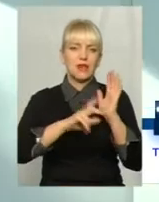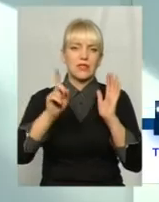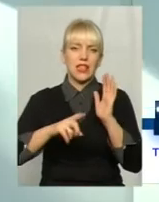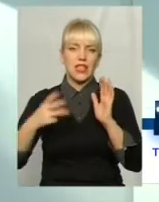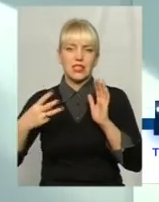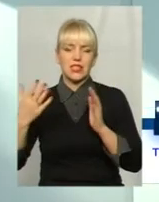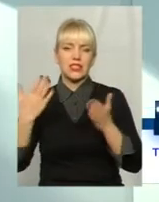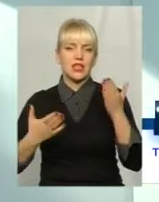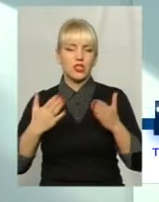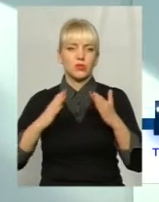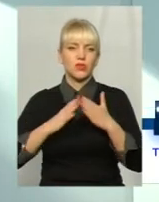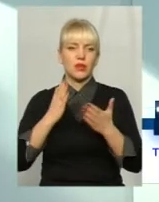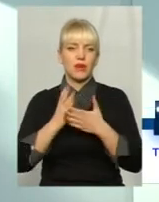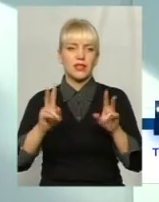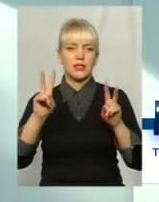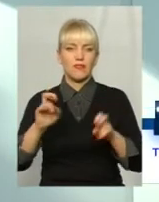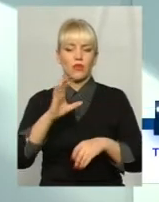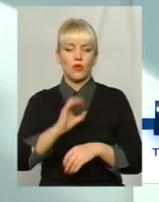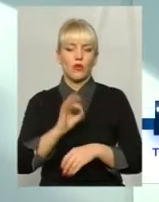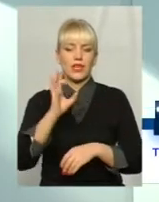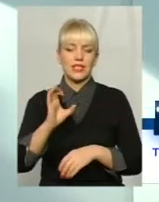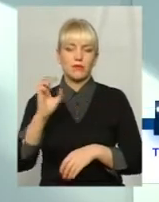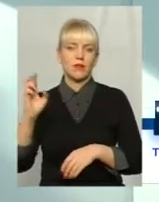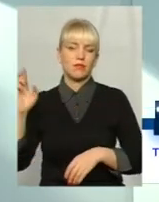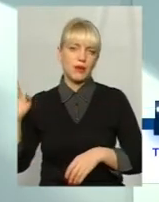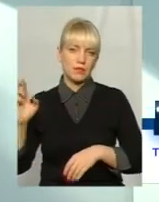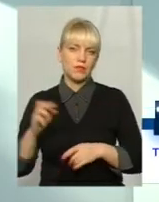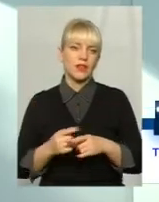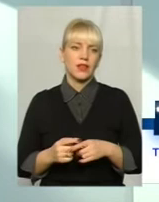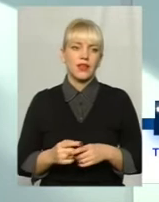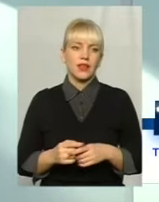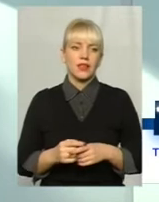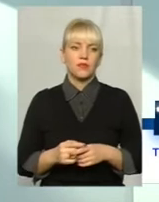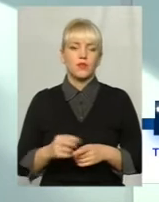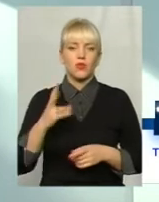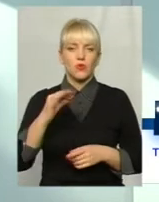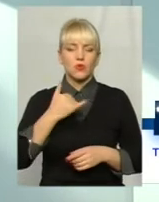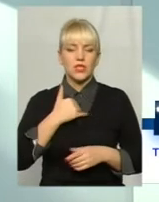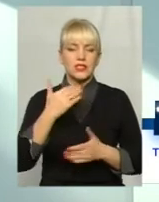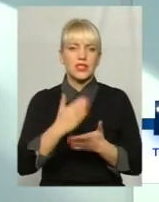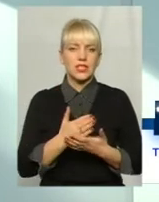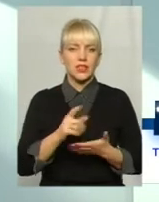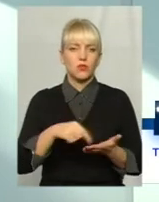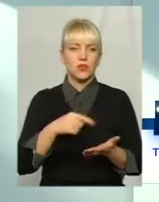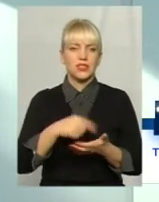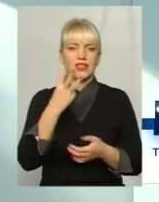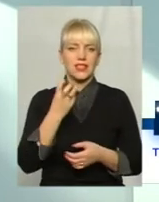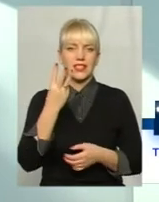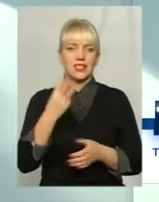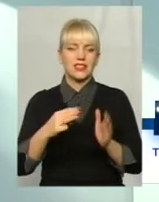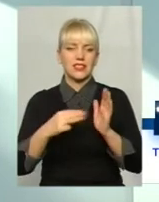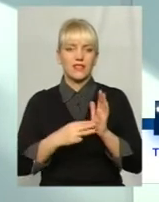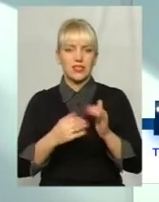має статус ОСББ, об'єднаність співласники бетоповерхових будинків. Ну, у нас в місті є вже 338 для